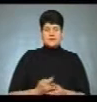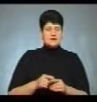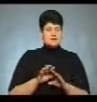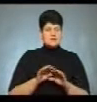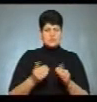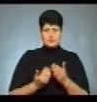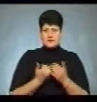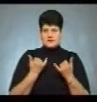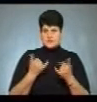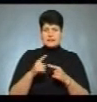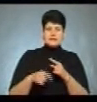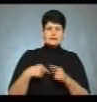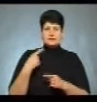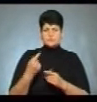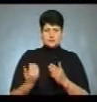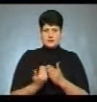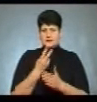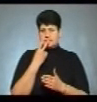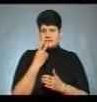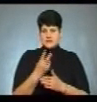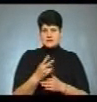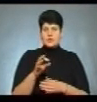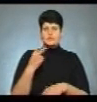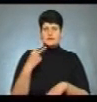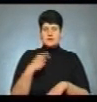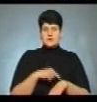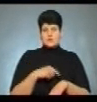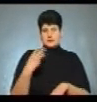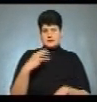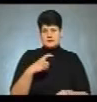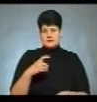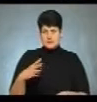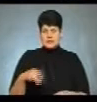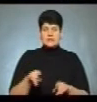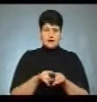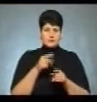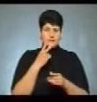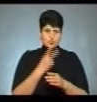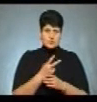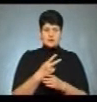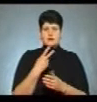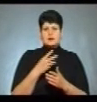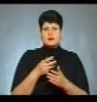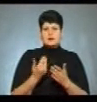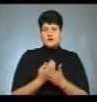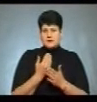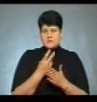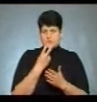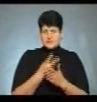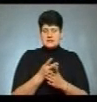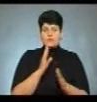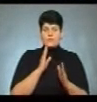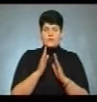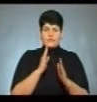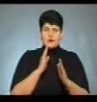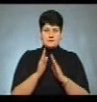новини на цю пору. Наступний інформаційний випуск дивіться о 20.30. Також ви можете переглянути наші матеріали на сторінці у Фейсбуці